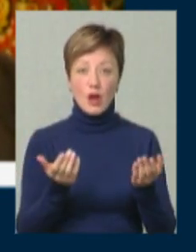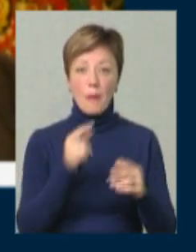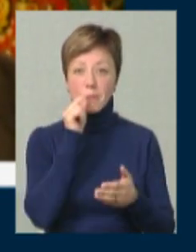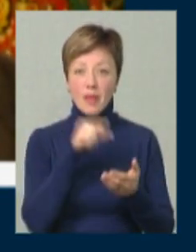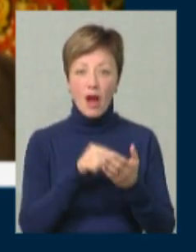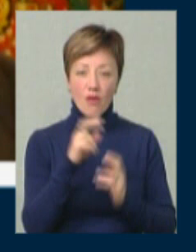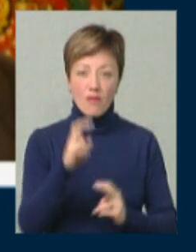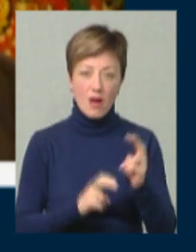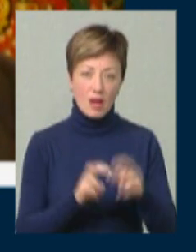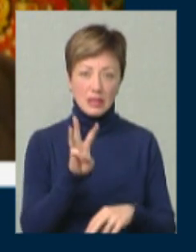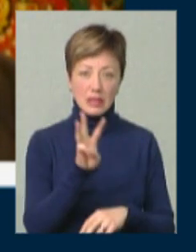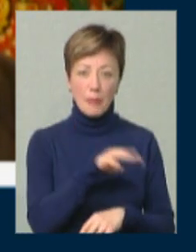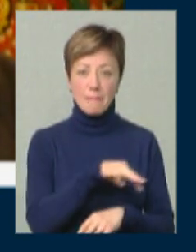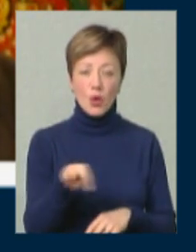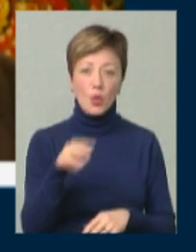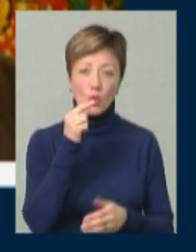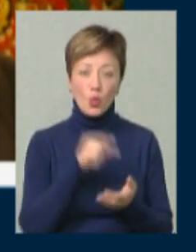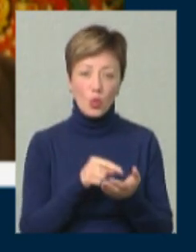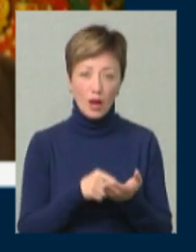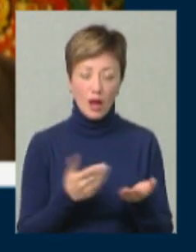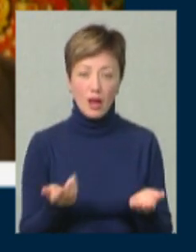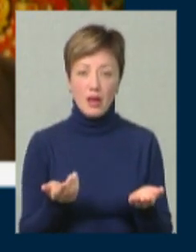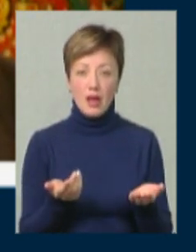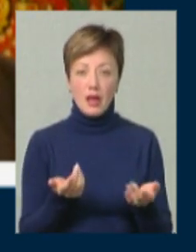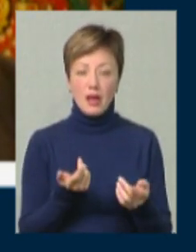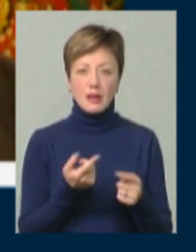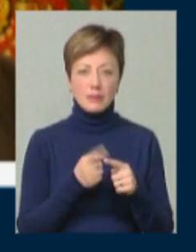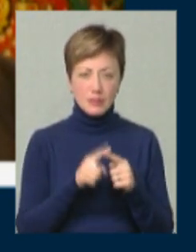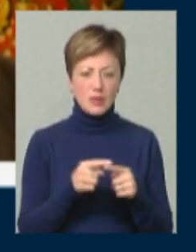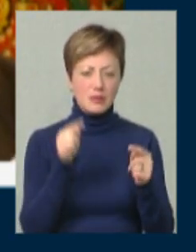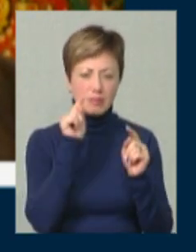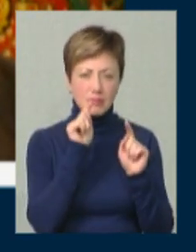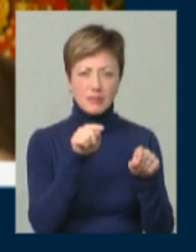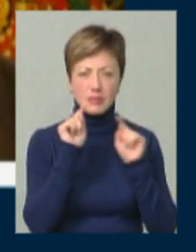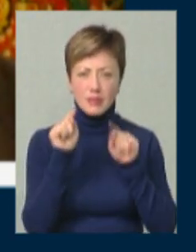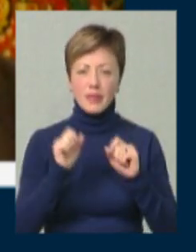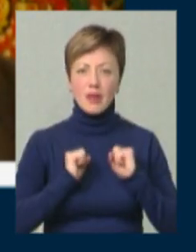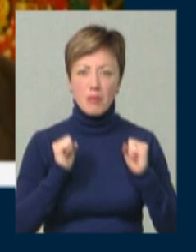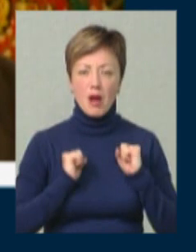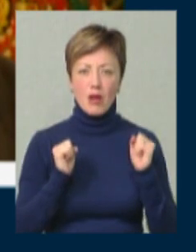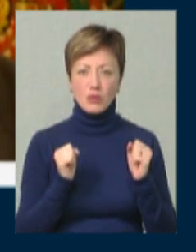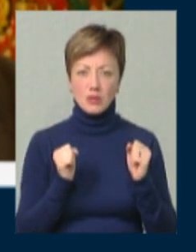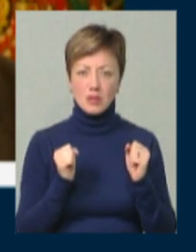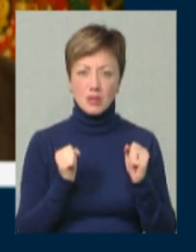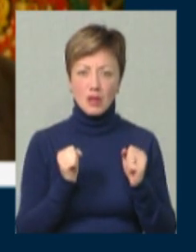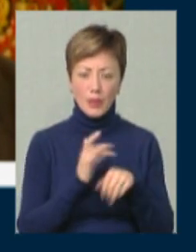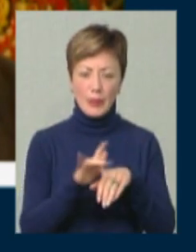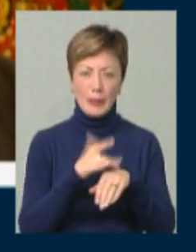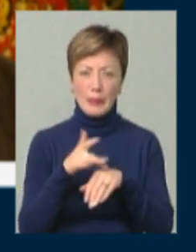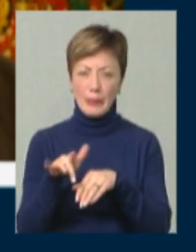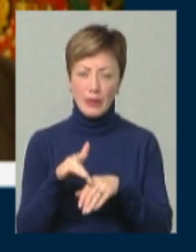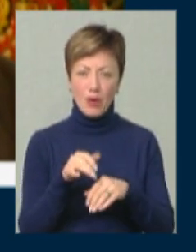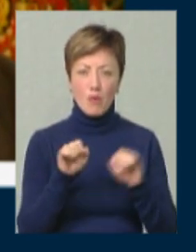птахофабрик, десь 3 мільйони курей. Тобто цілеспрямовано намагаються обмежити можливості